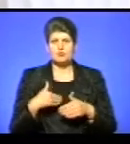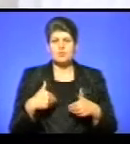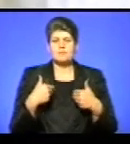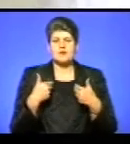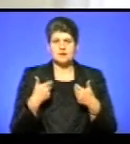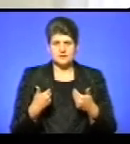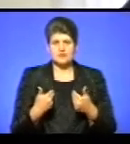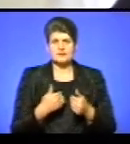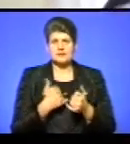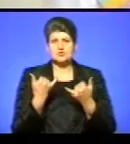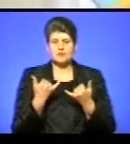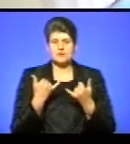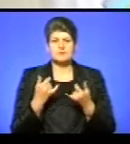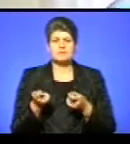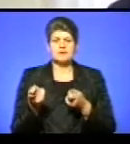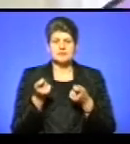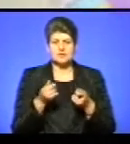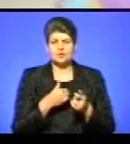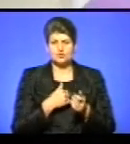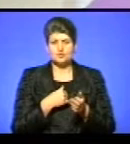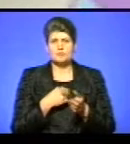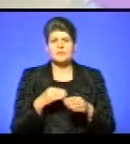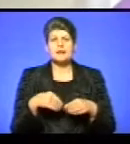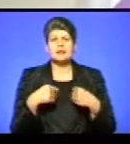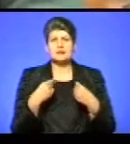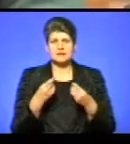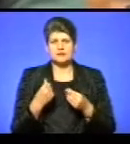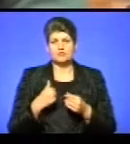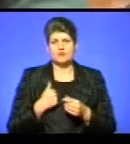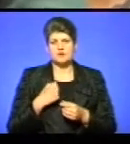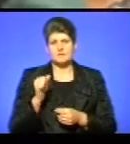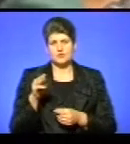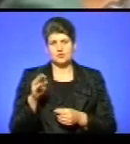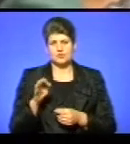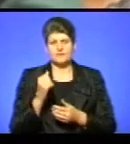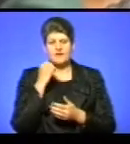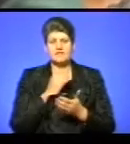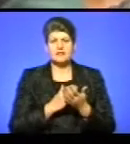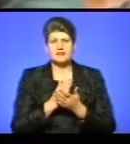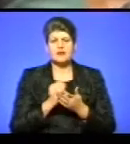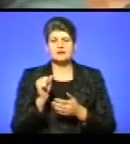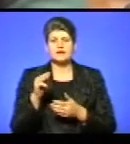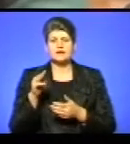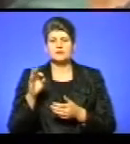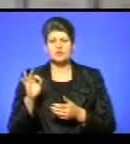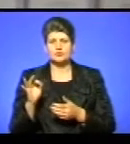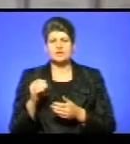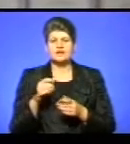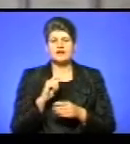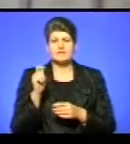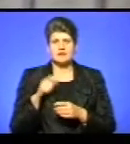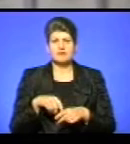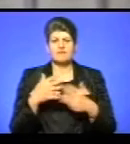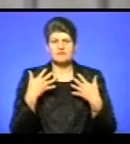власне я сьогодні принесла їх, і хочемо передати воїнам АТО. Ветеран АТО Ярослав Афінець на війні втрати